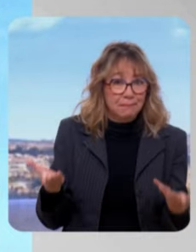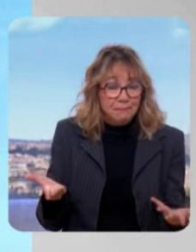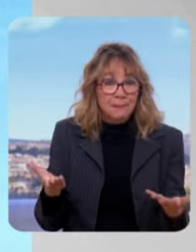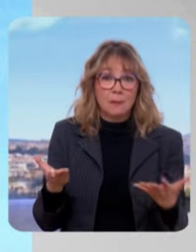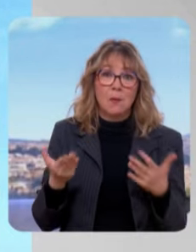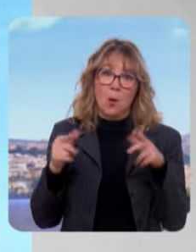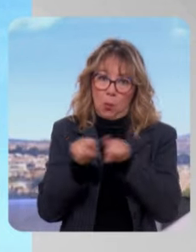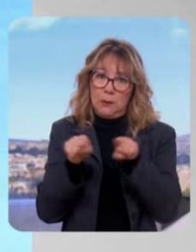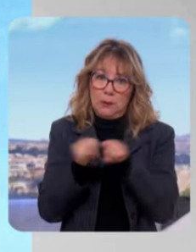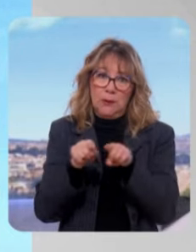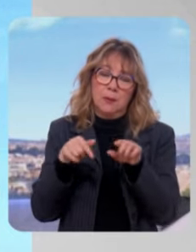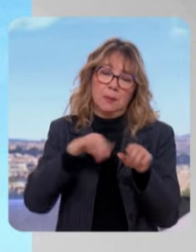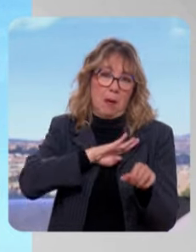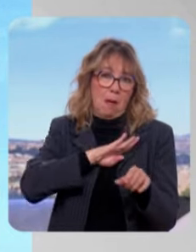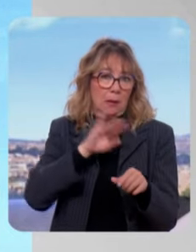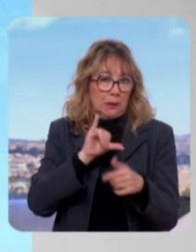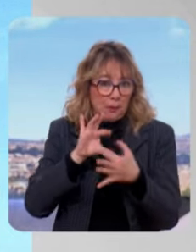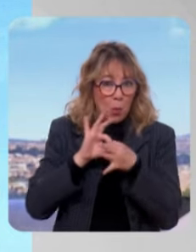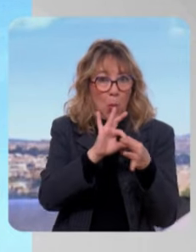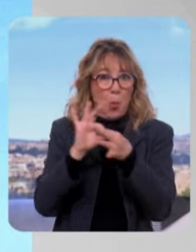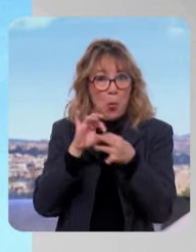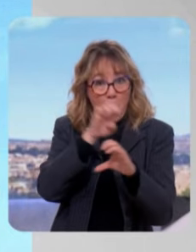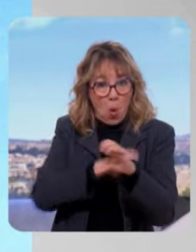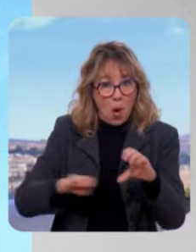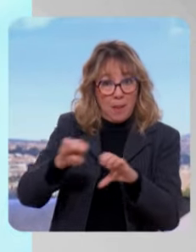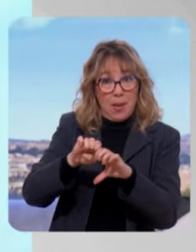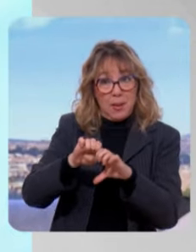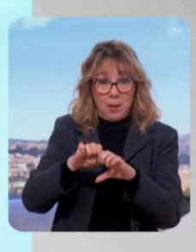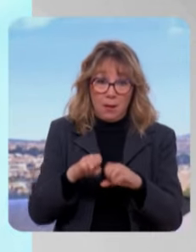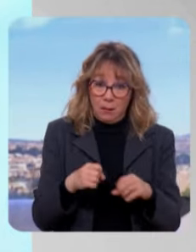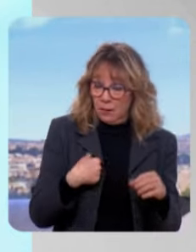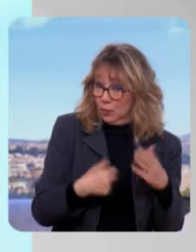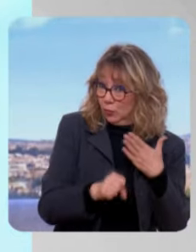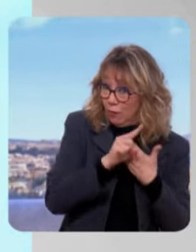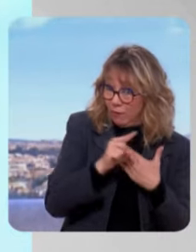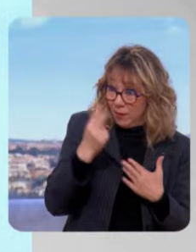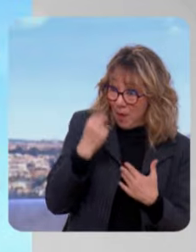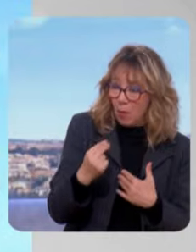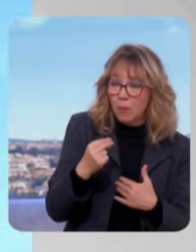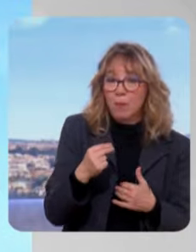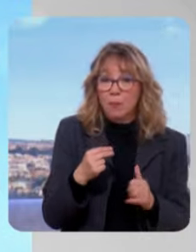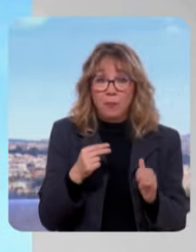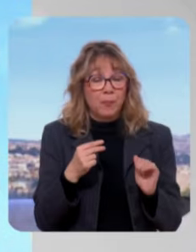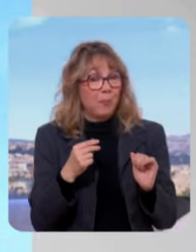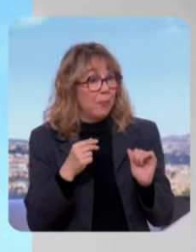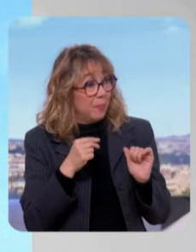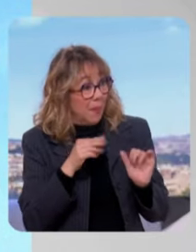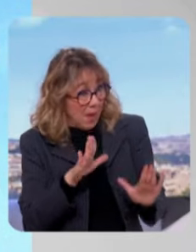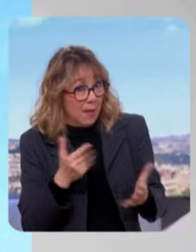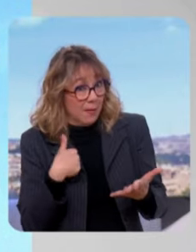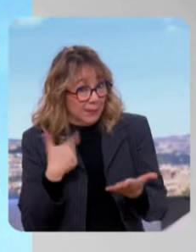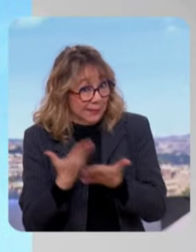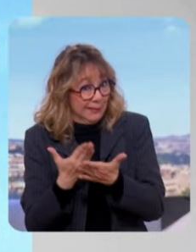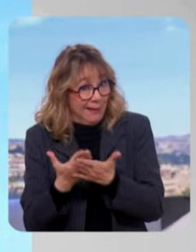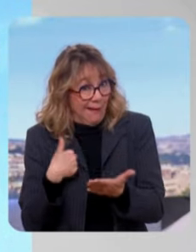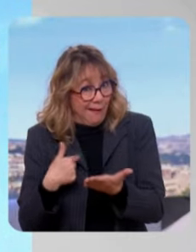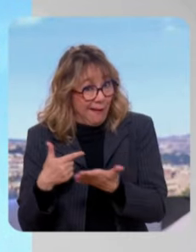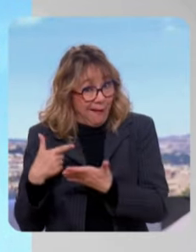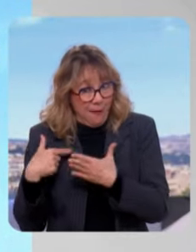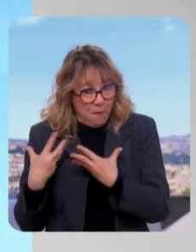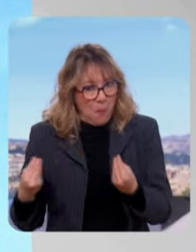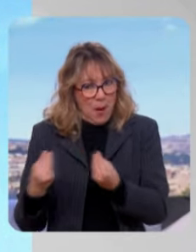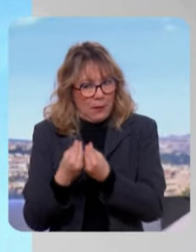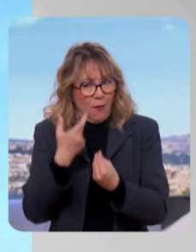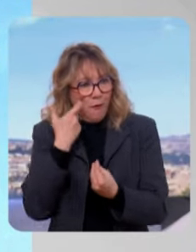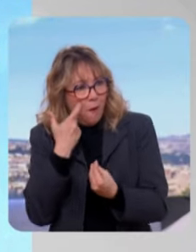par l'Union européenne. C'est cette population qui... par Marine Le Pen. Et je vais y venir, mais c'est cette population, cette partie de la population qui voit